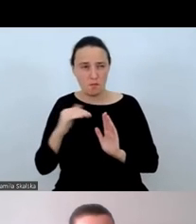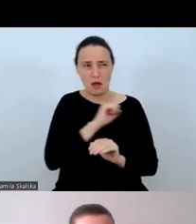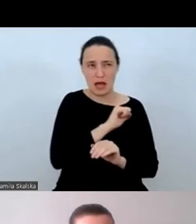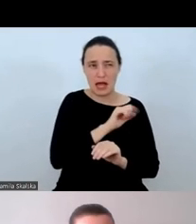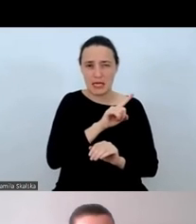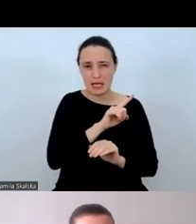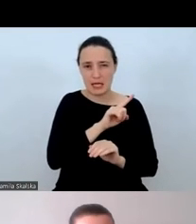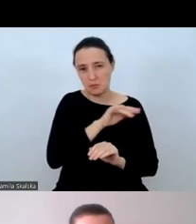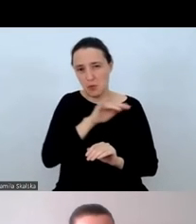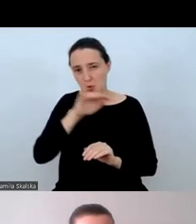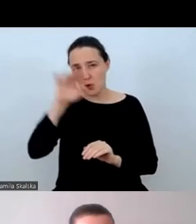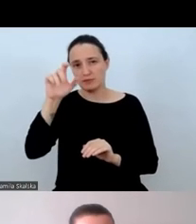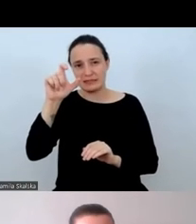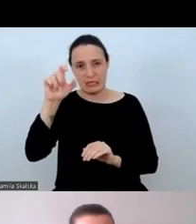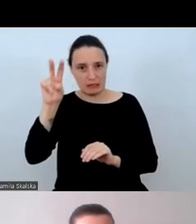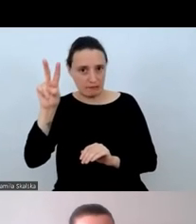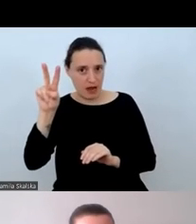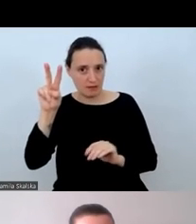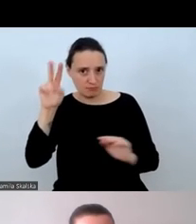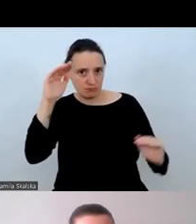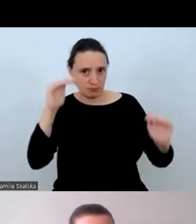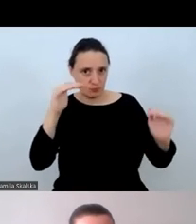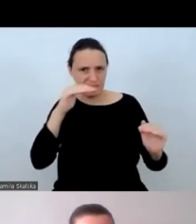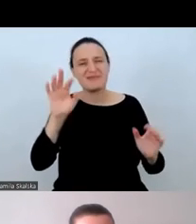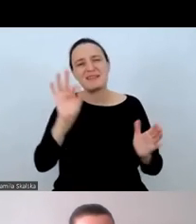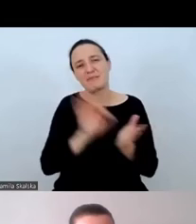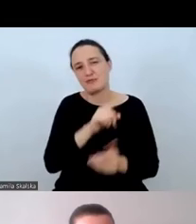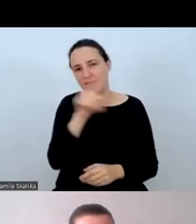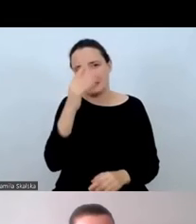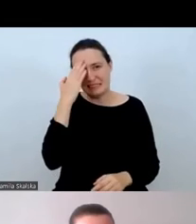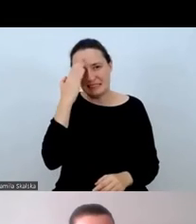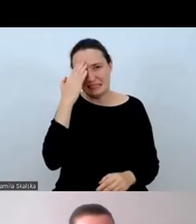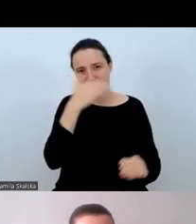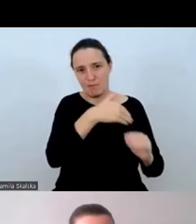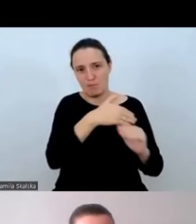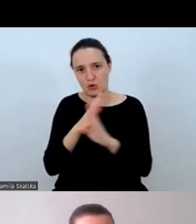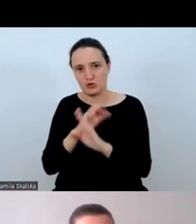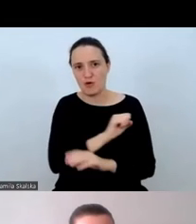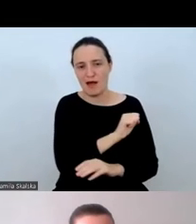C2. Z pewnością znają Państwo tę klasyfikację,